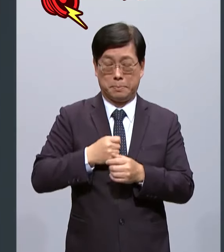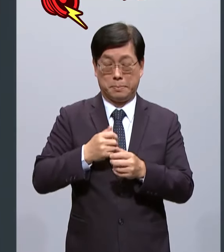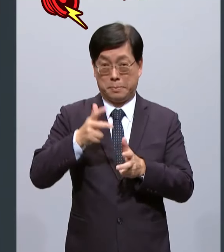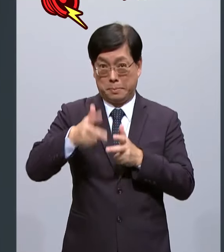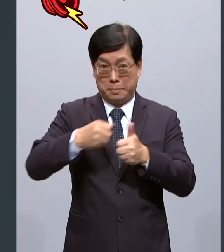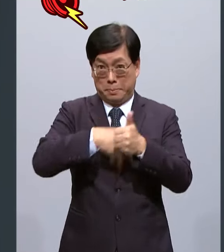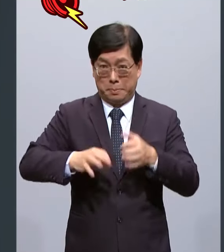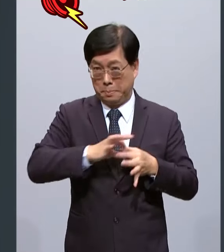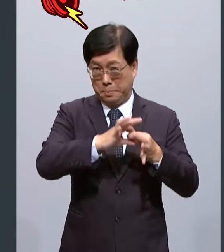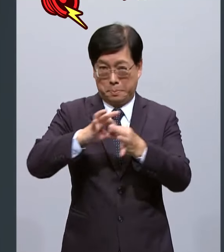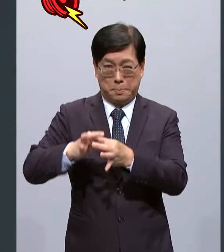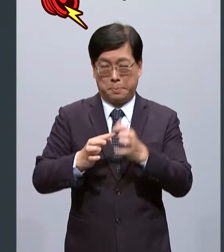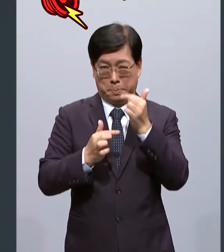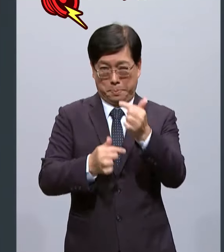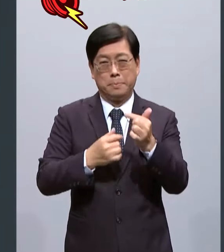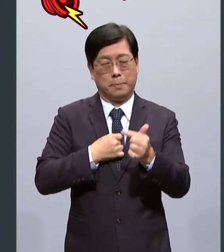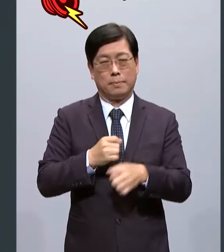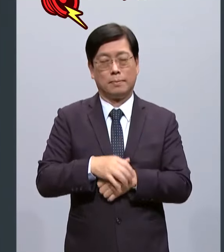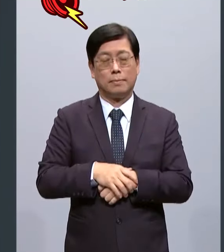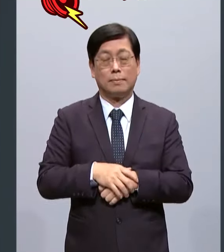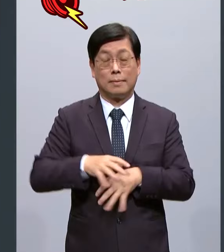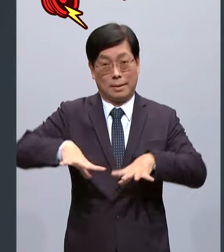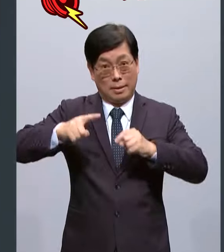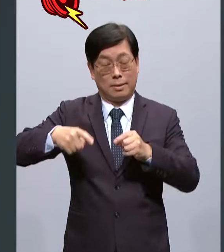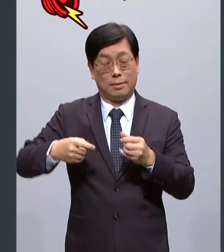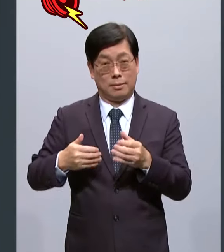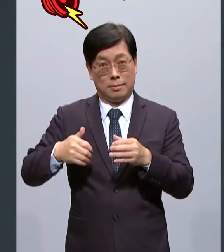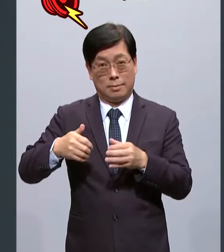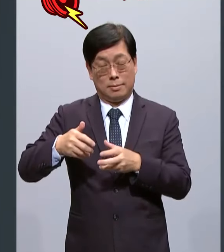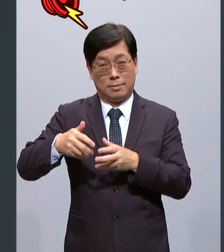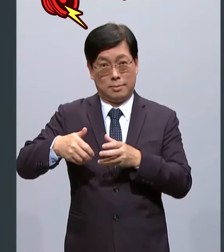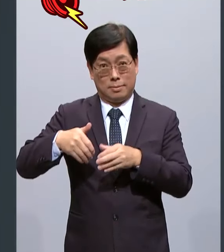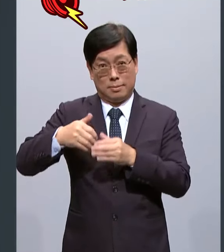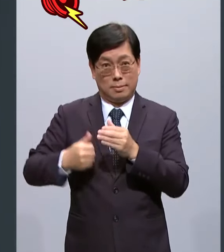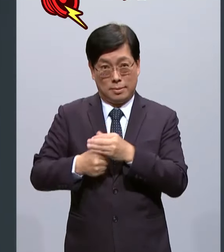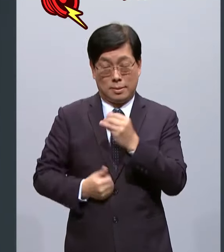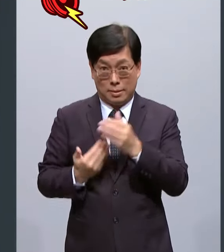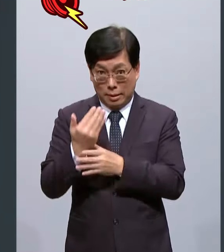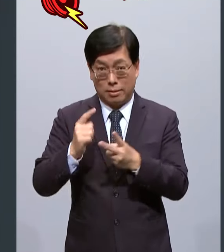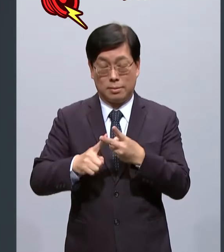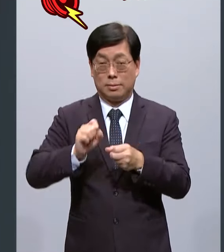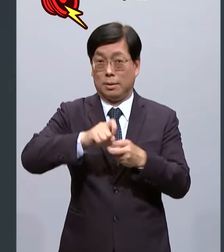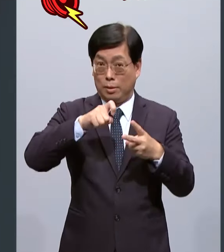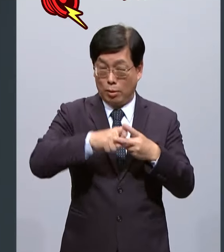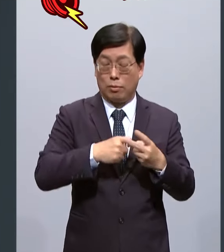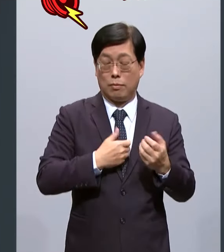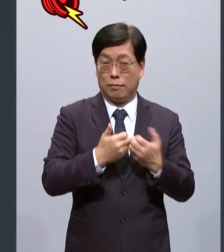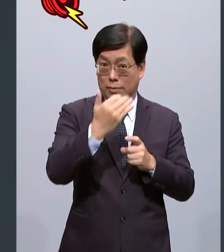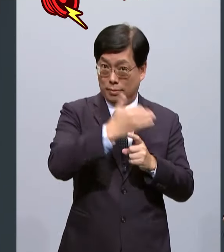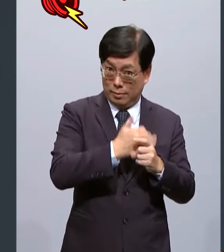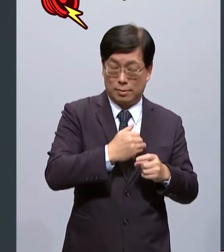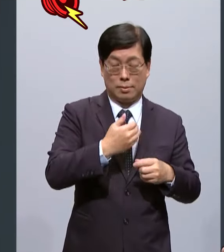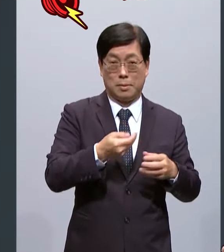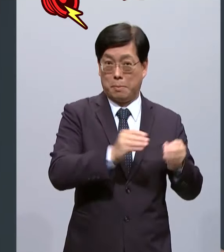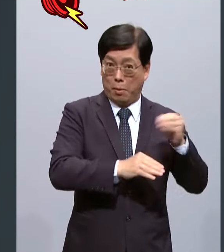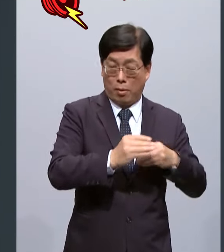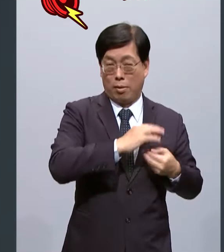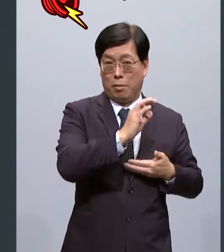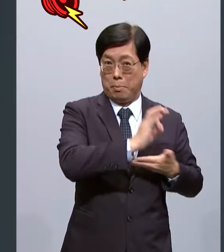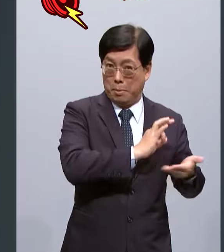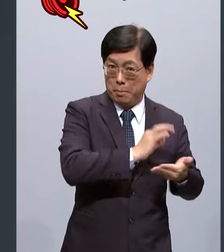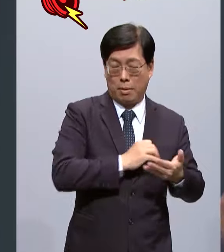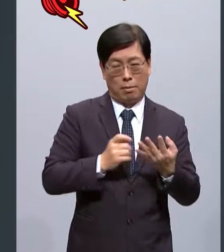业链也就是说从生产加工分级包装行销